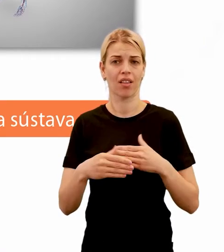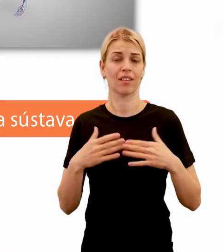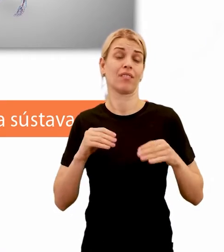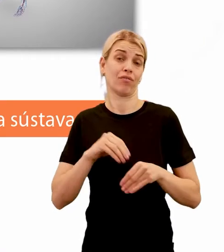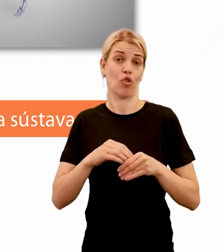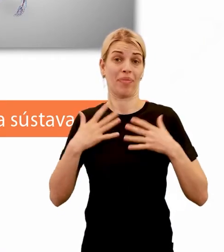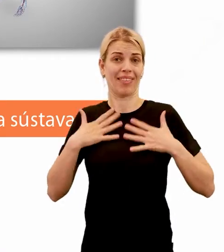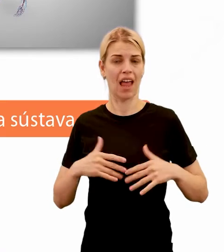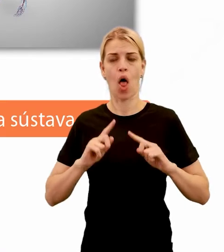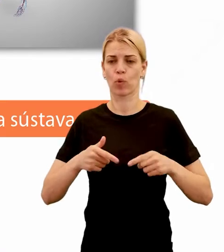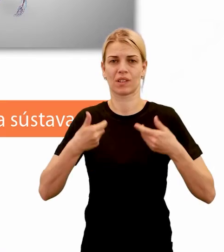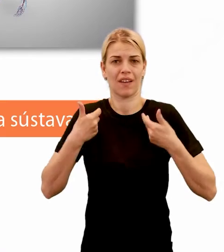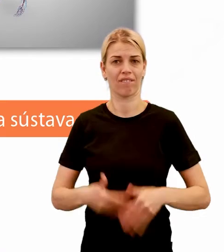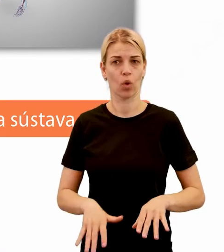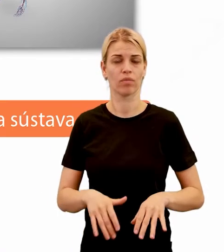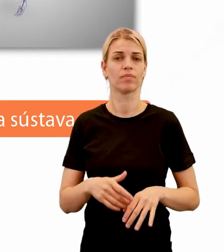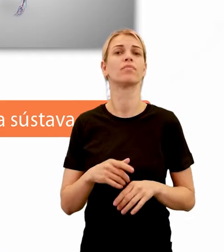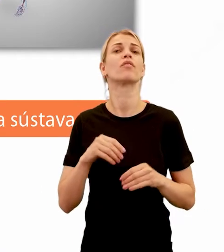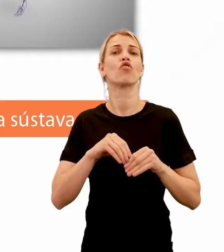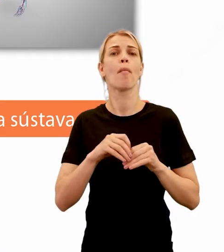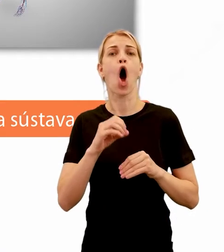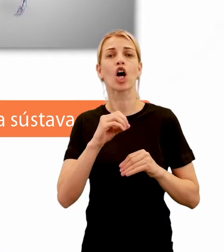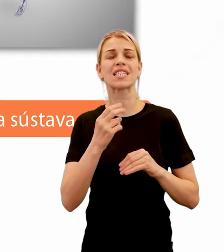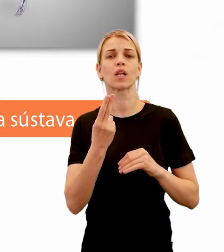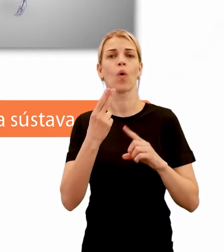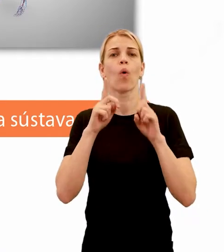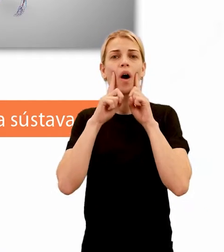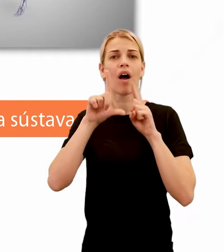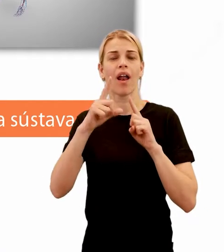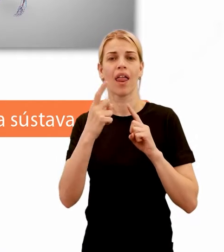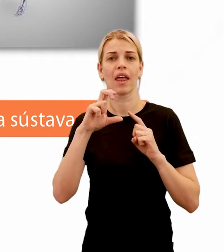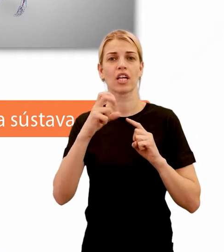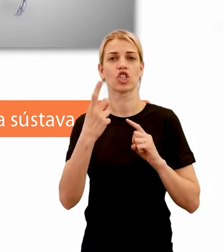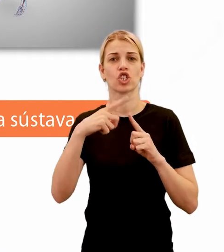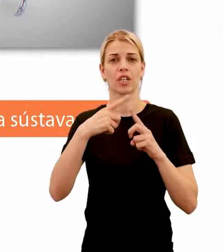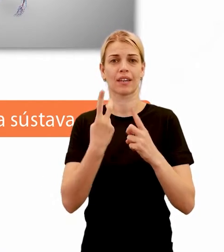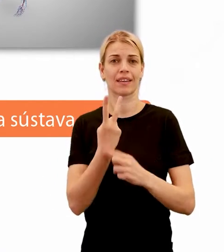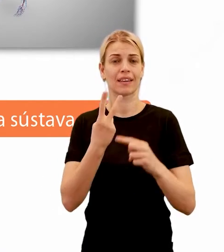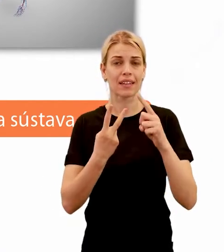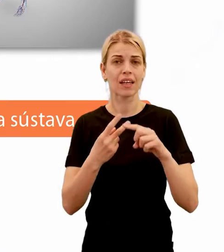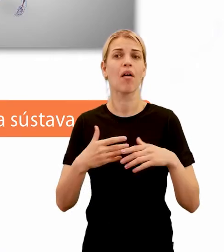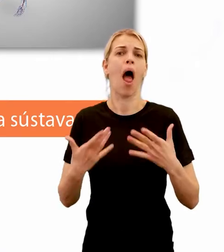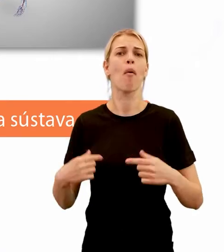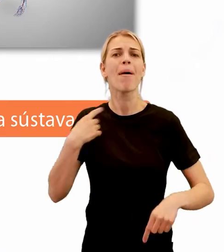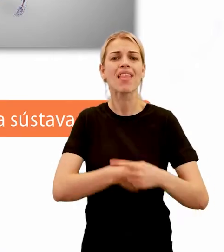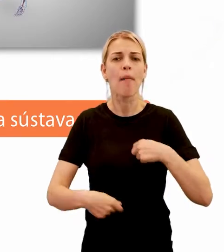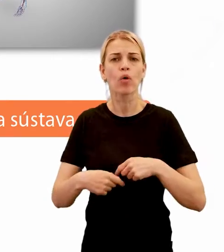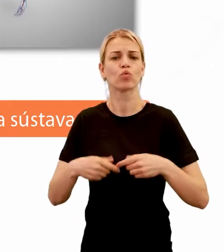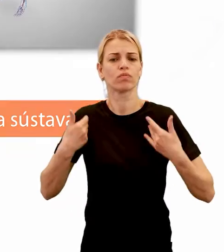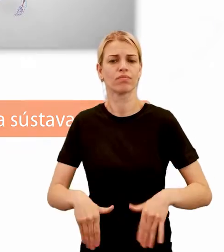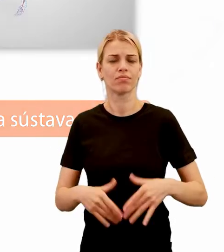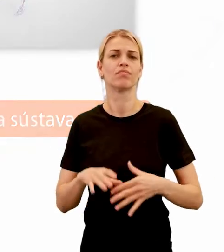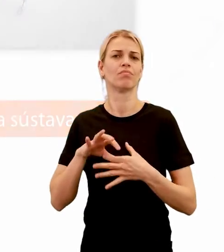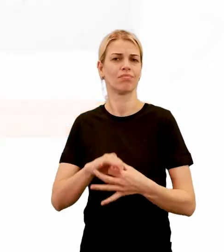zbaviť, ako je napríklad oxid uhličitý alebo prípadne rôzne splodiny metabolizmu, ktoré sa vylúčujú